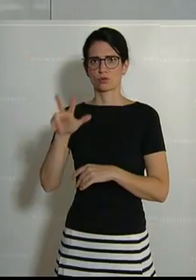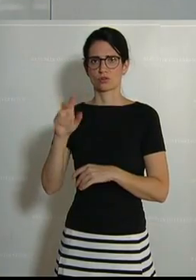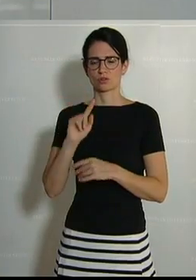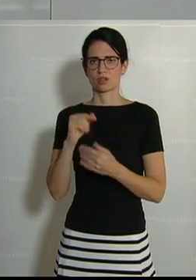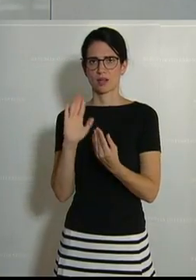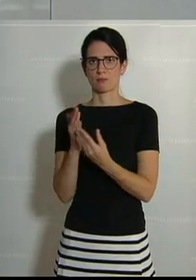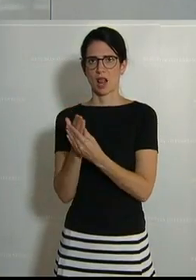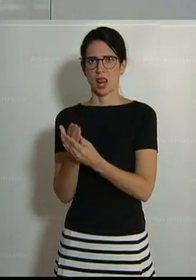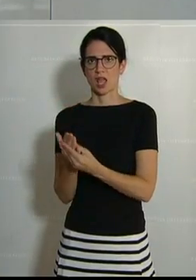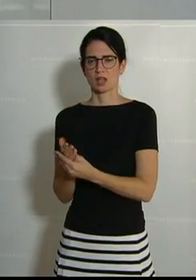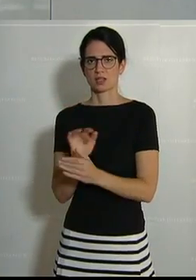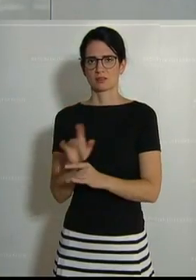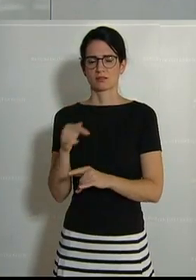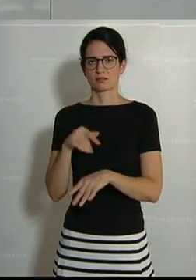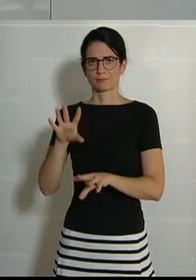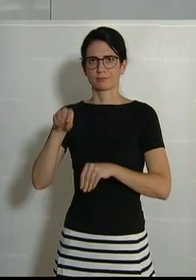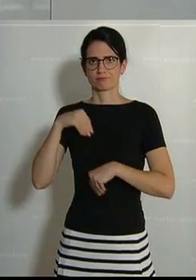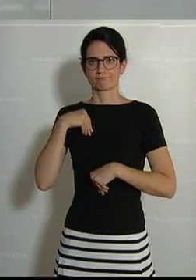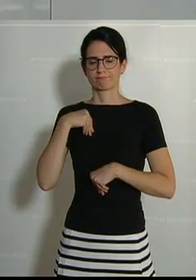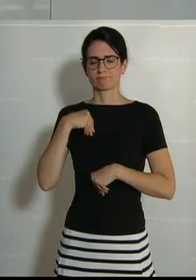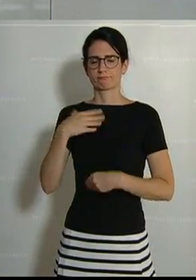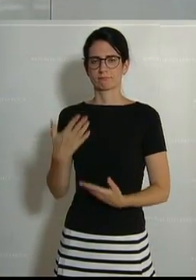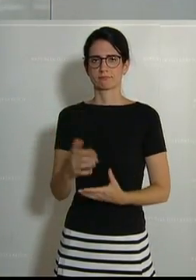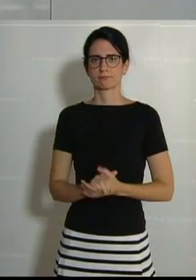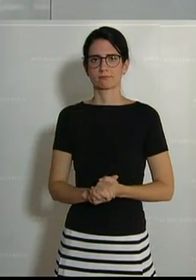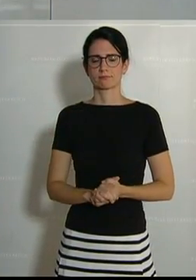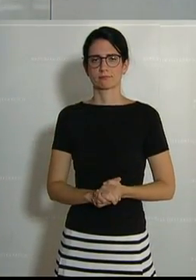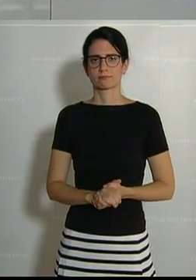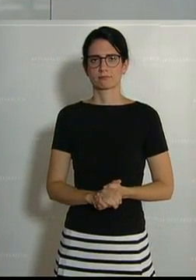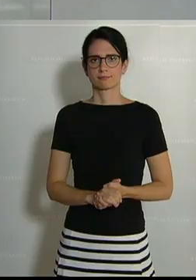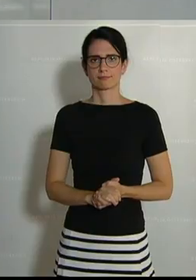Beilage zur Kenntnis zu nehmen.